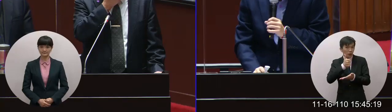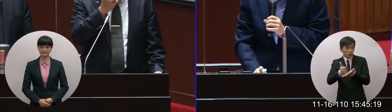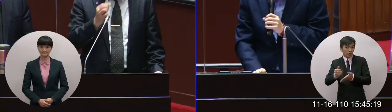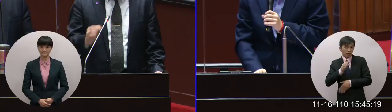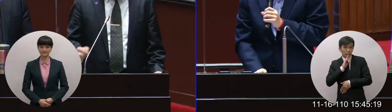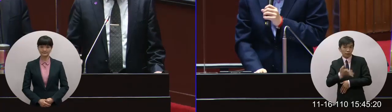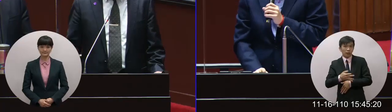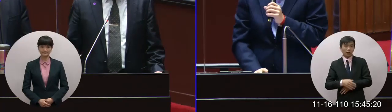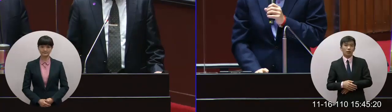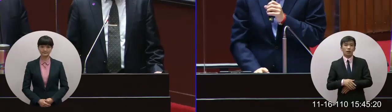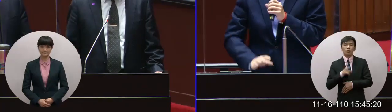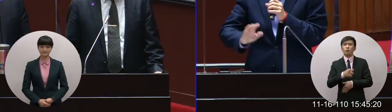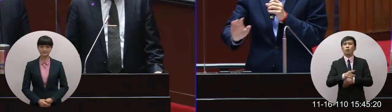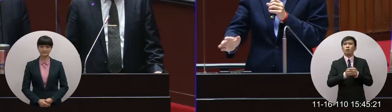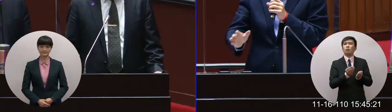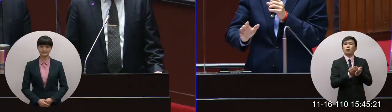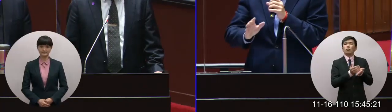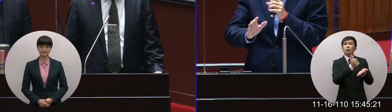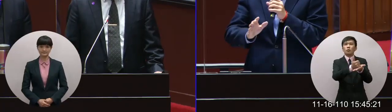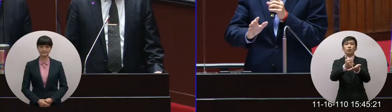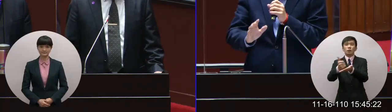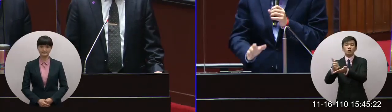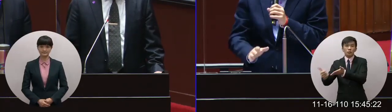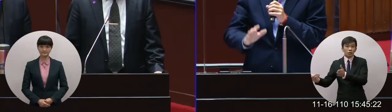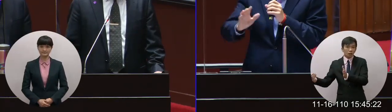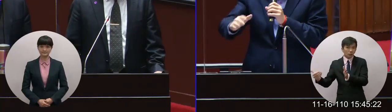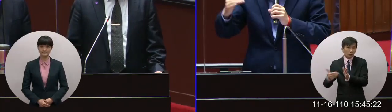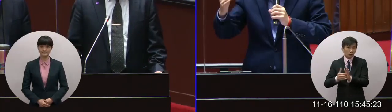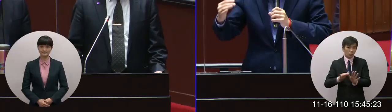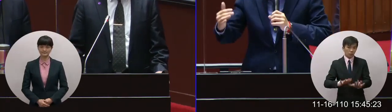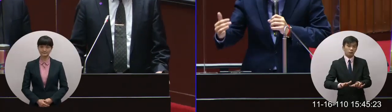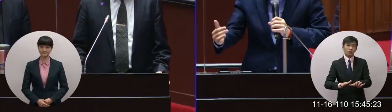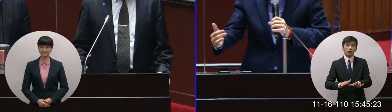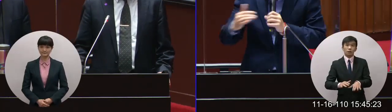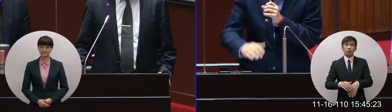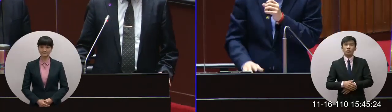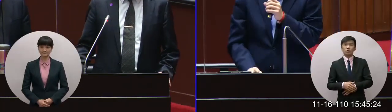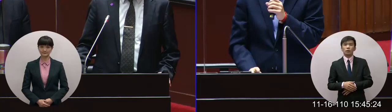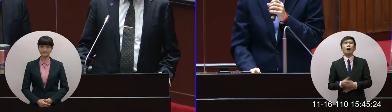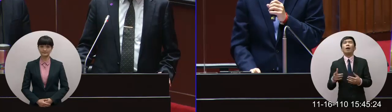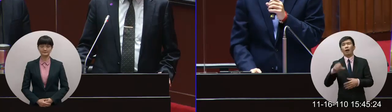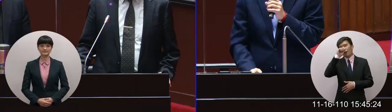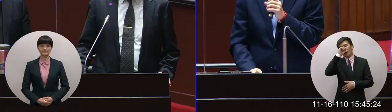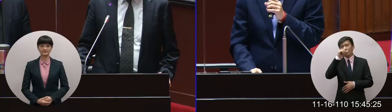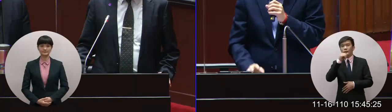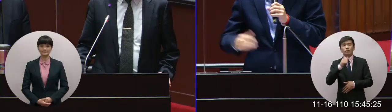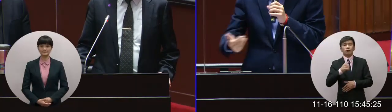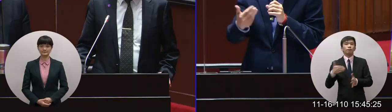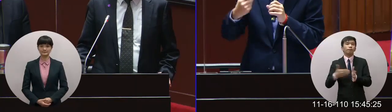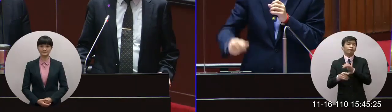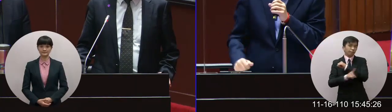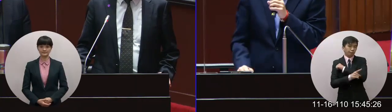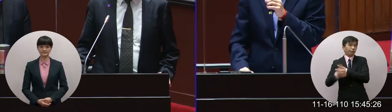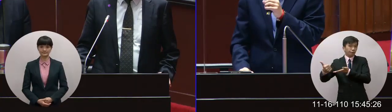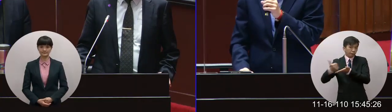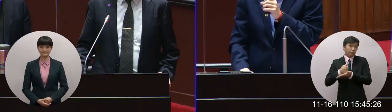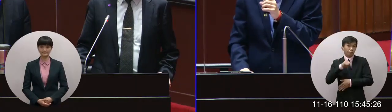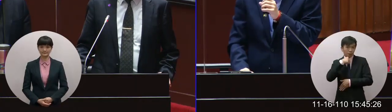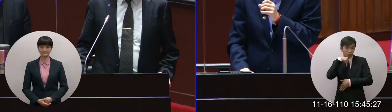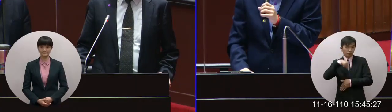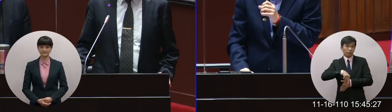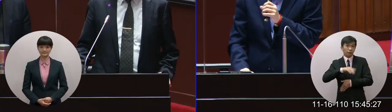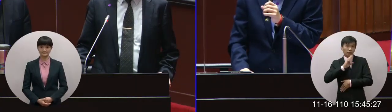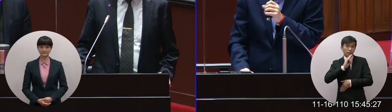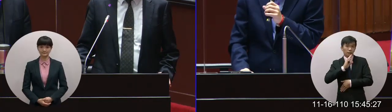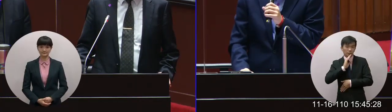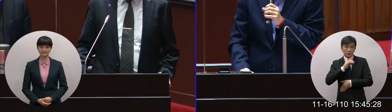幻漂流然後最後漂流到不要也就是送抵台灣我們當然可以打我們也是